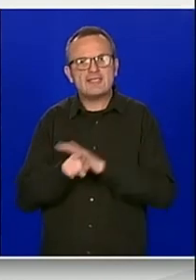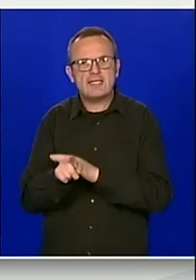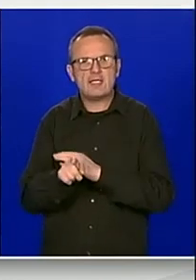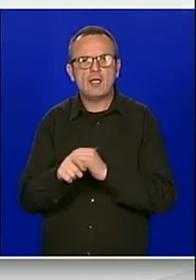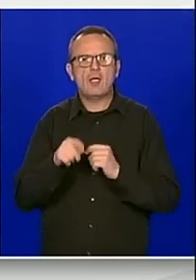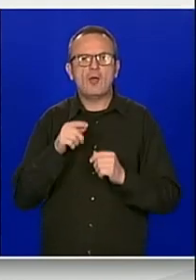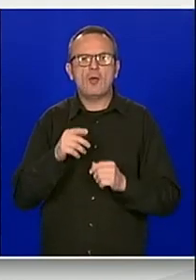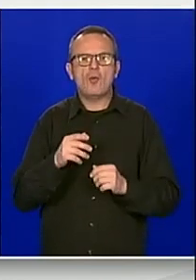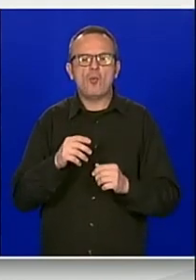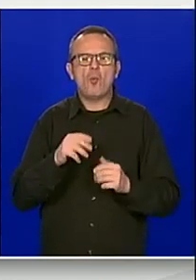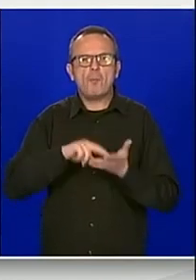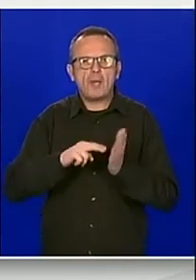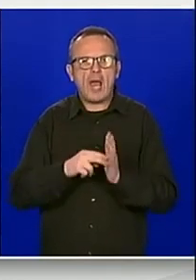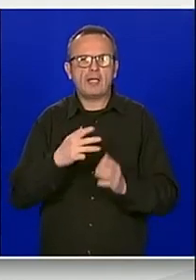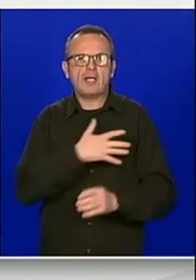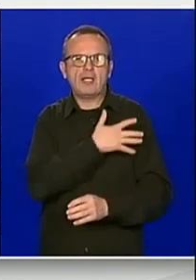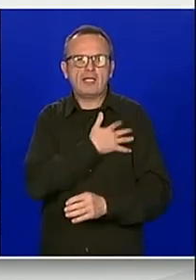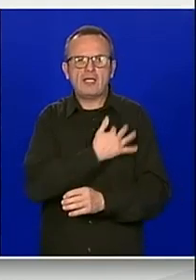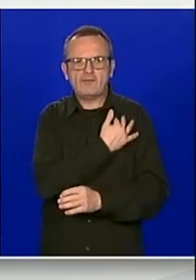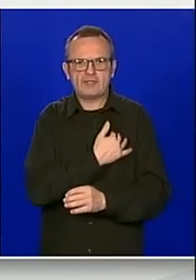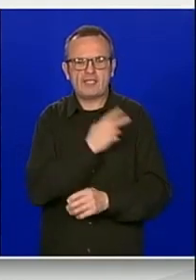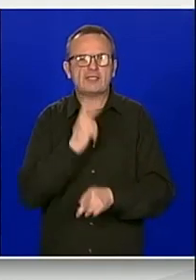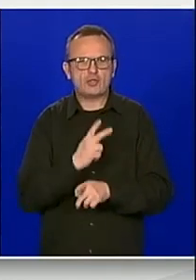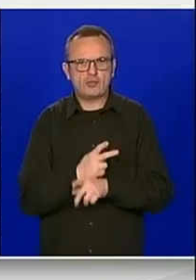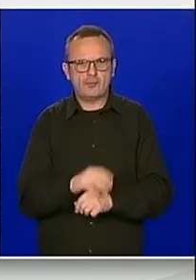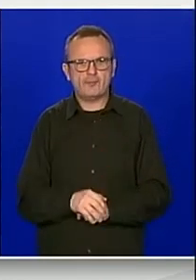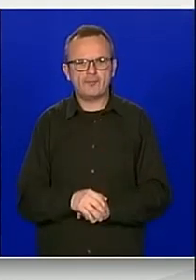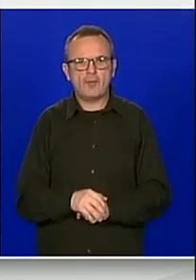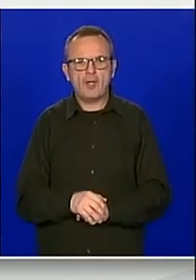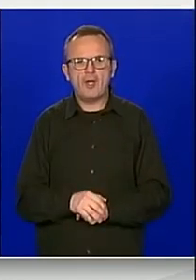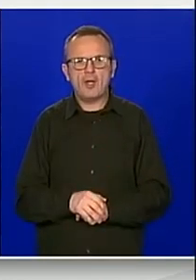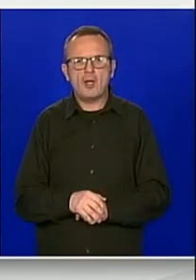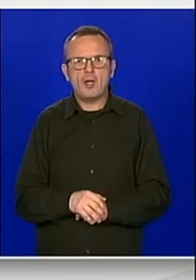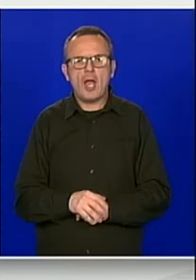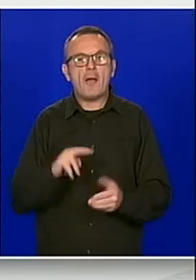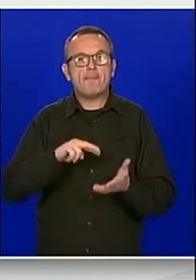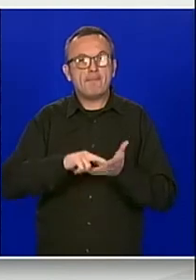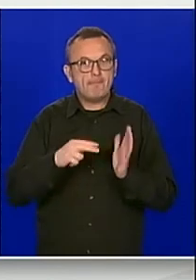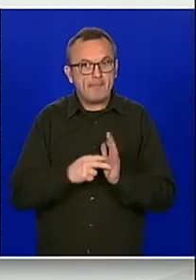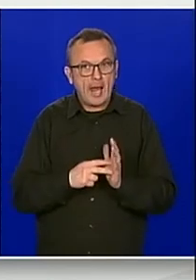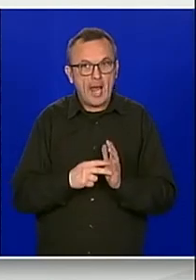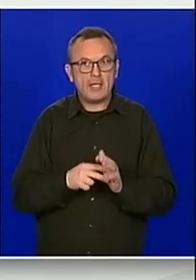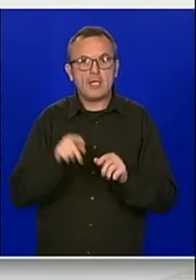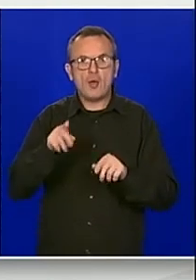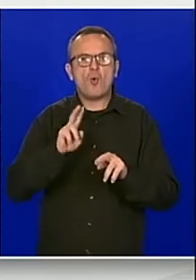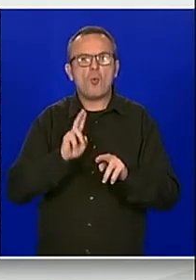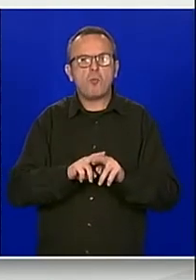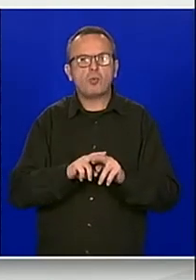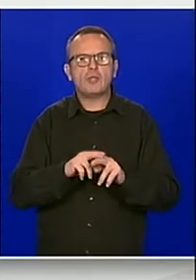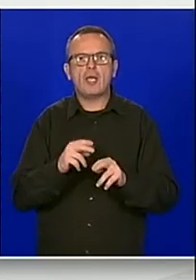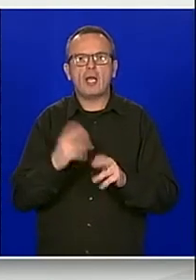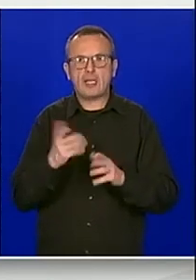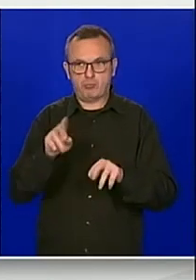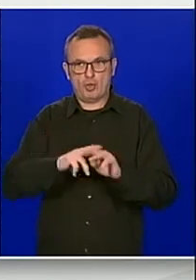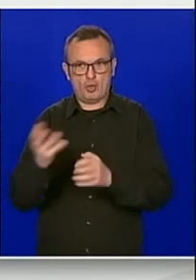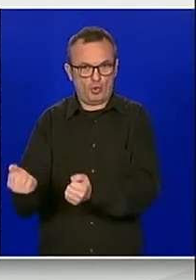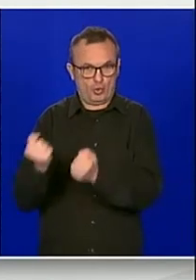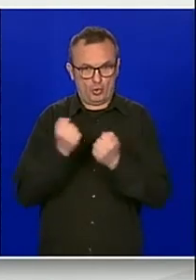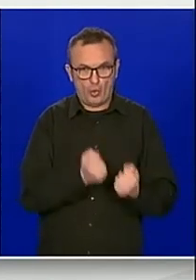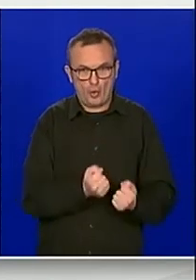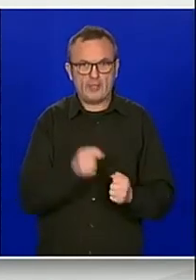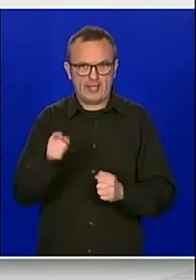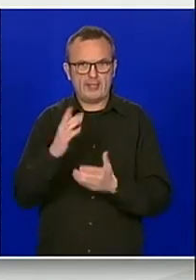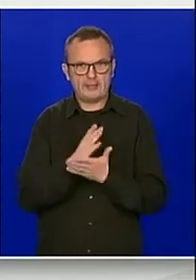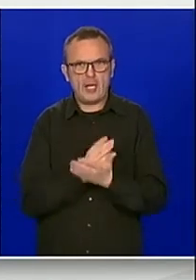Hrvatske do 2030. godine. Metoda izrade strategije biti će participativna, odnosno u njezinom donošenju sudjelovati će